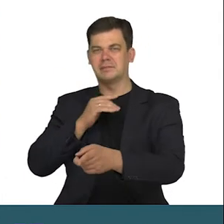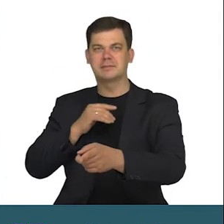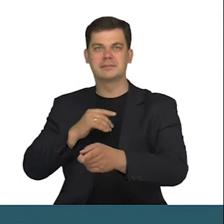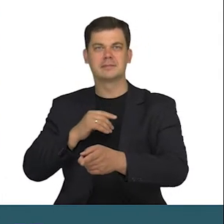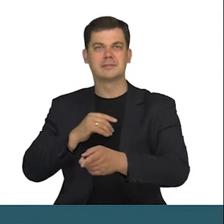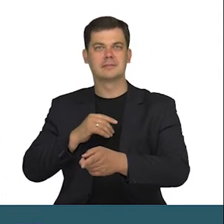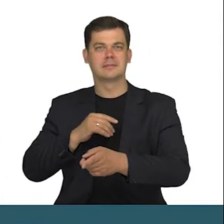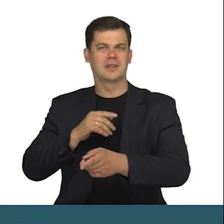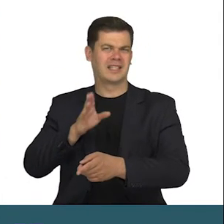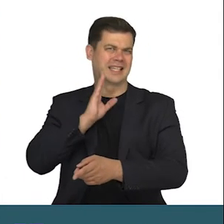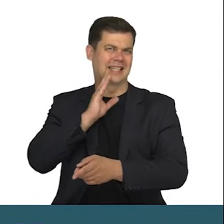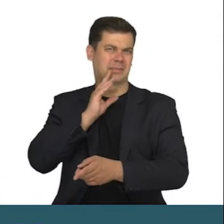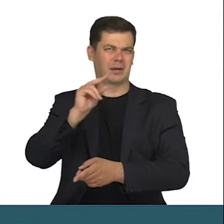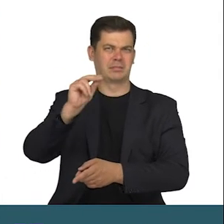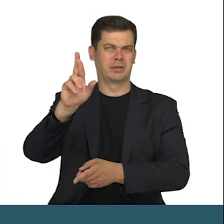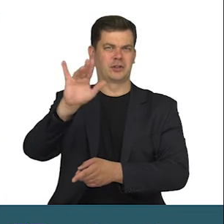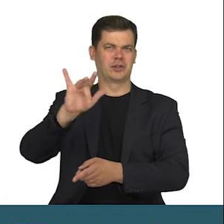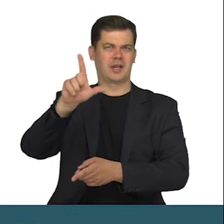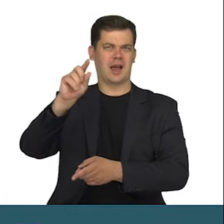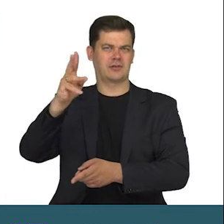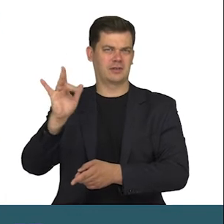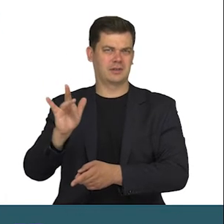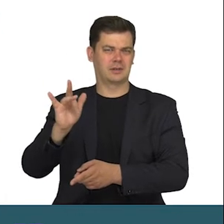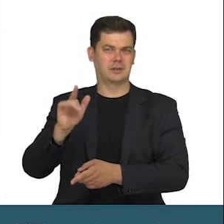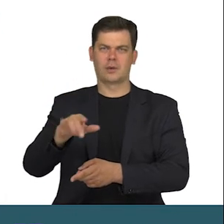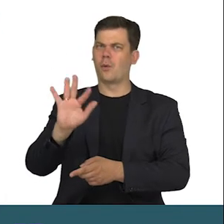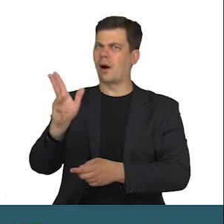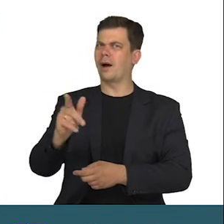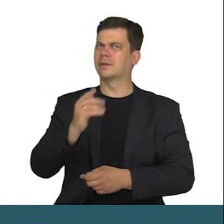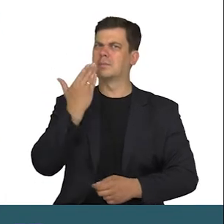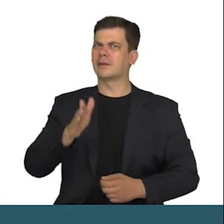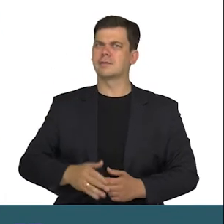To chyba przylaszczki, ale ładne.